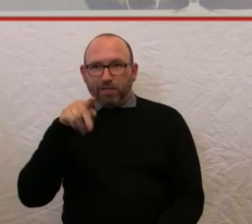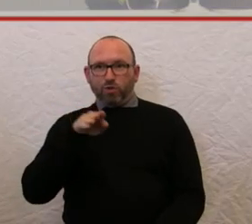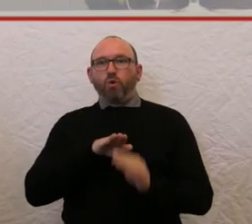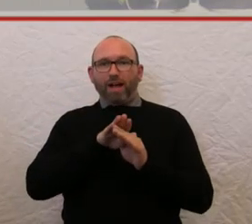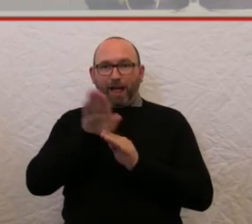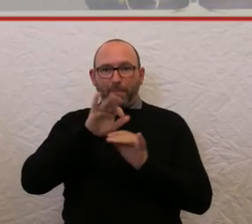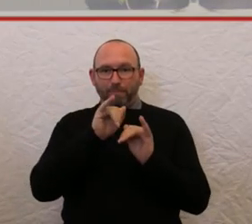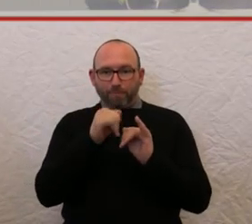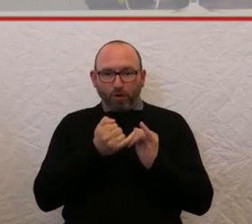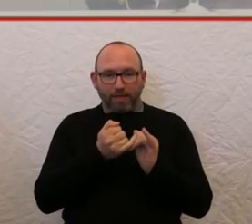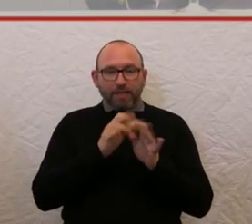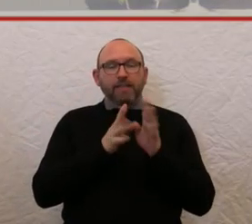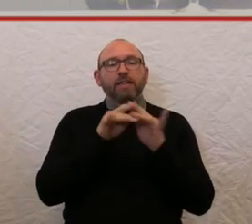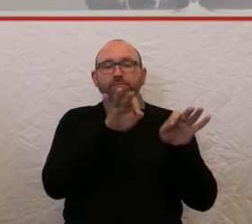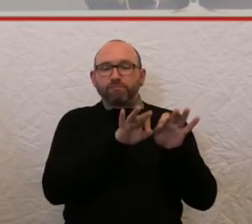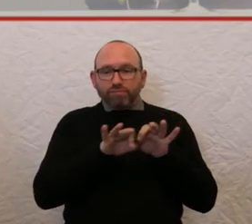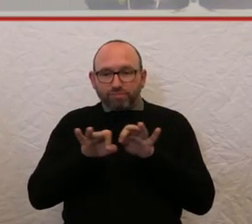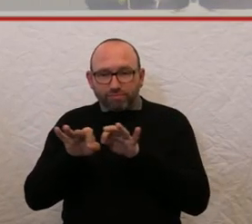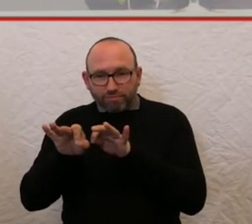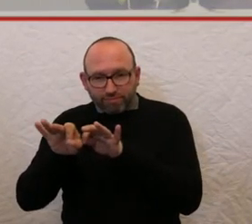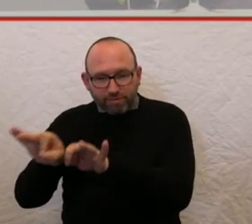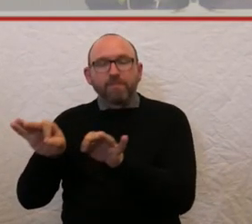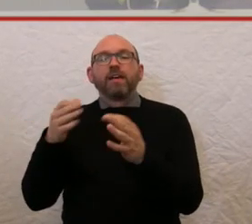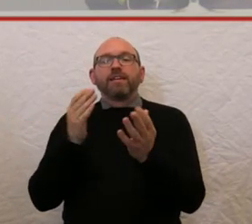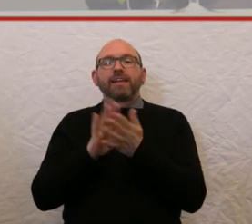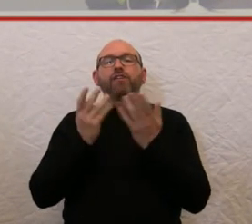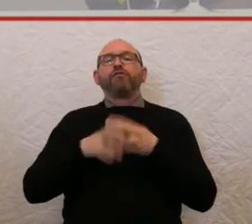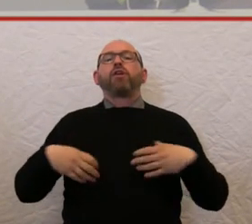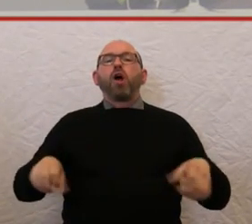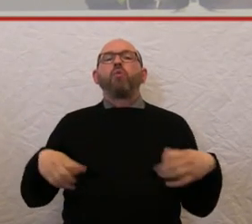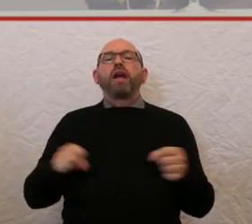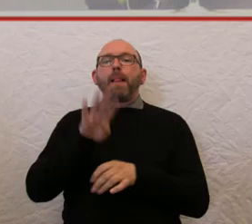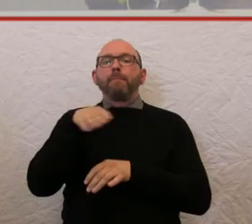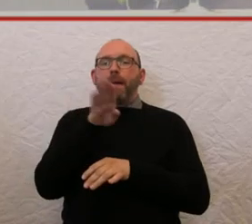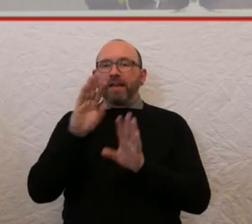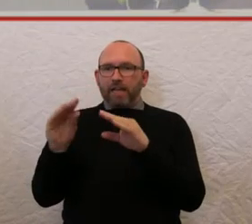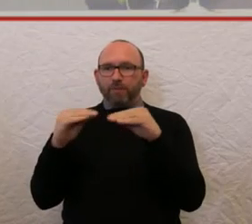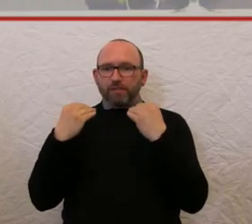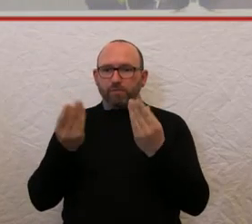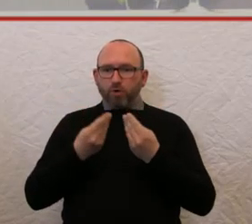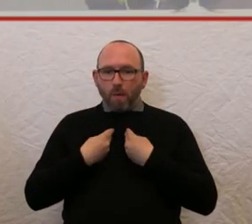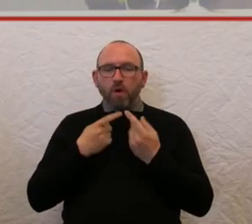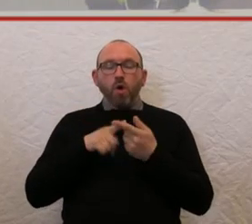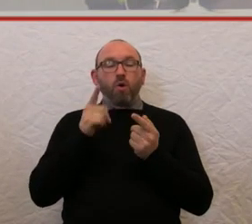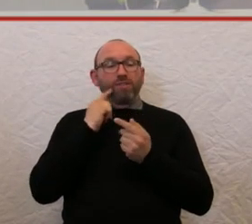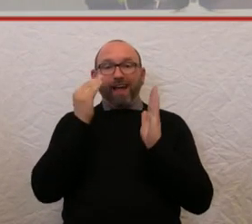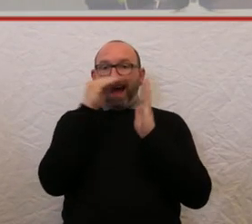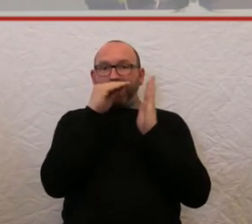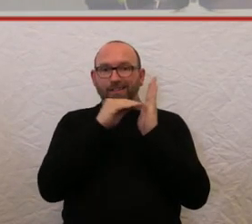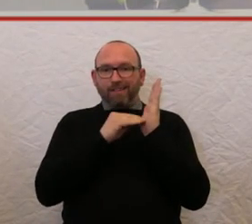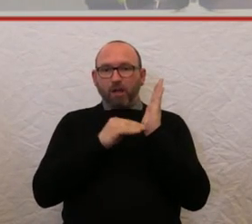Grundlage von Will-Map-Informationen, die wir ja haben, und die Menschen ungefähr ein Drittel der Einträge,